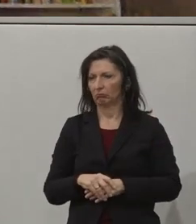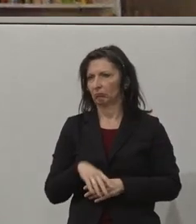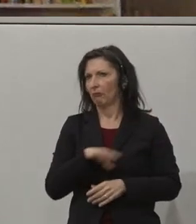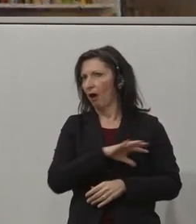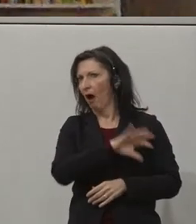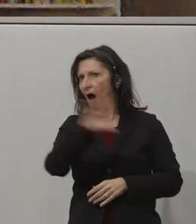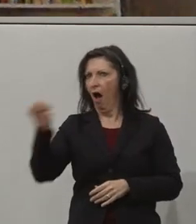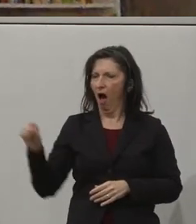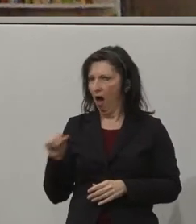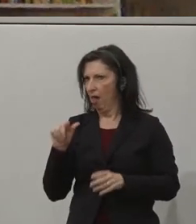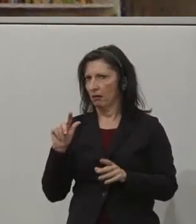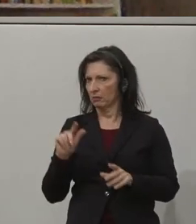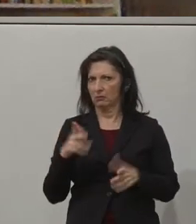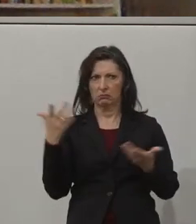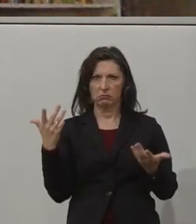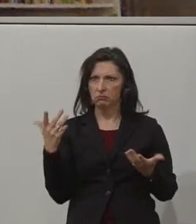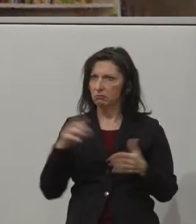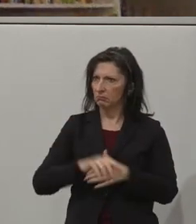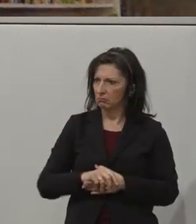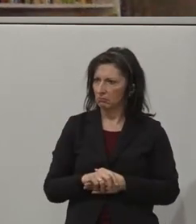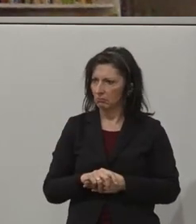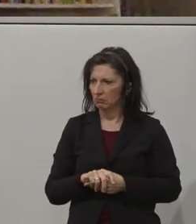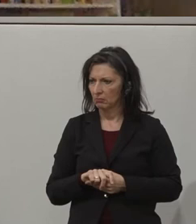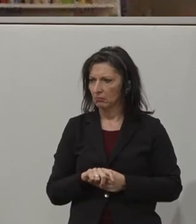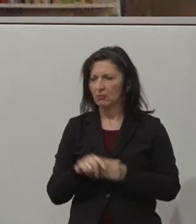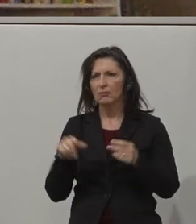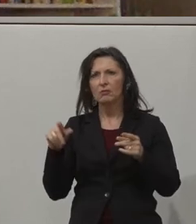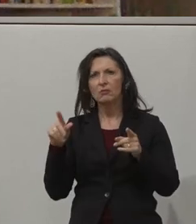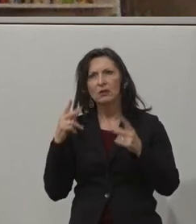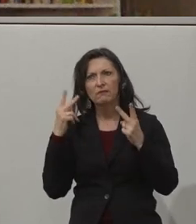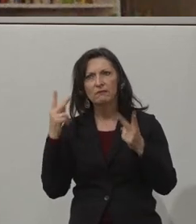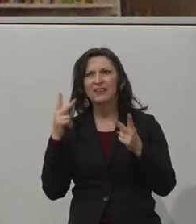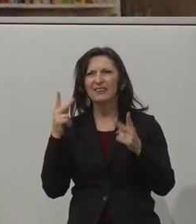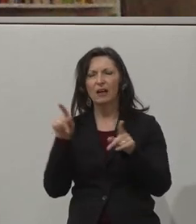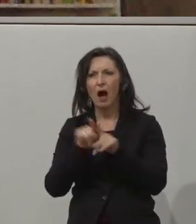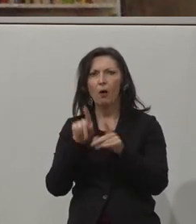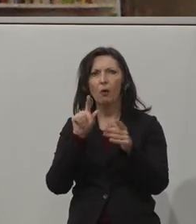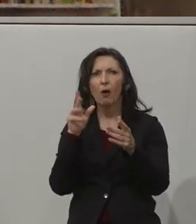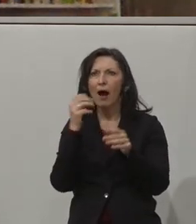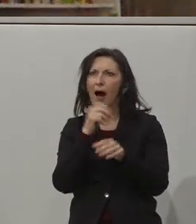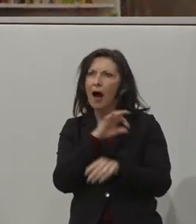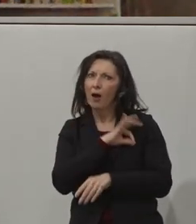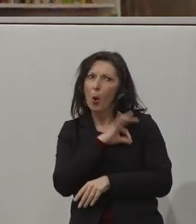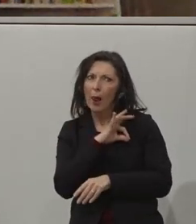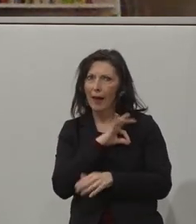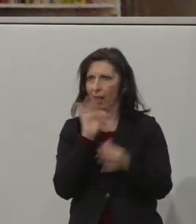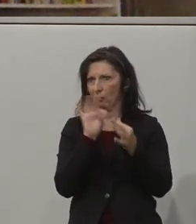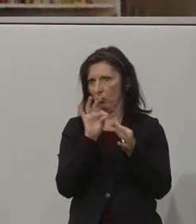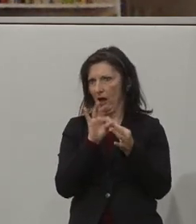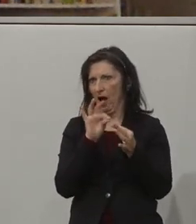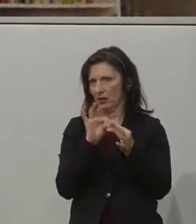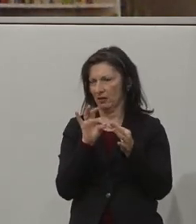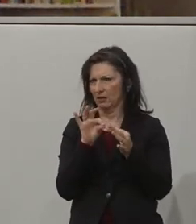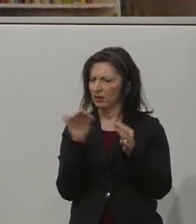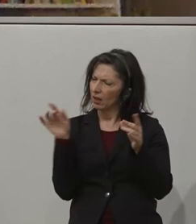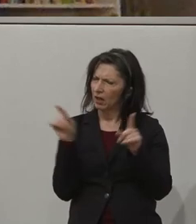dass auch das Einbinden, das Anstellen und der Kontakt mit den Arbeitskollegen so